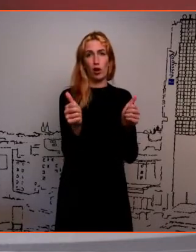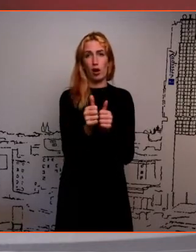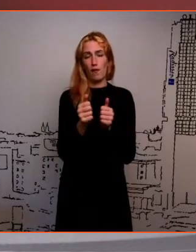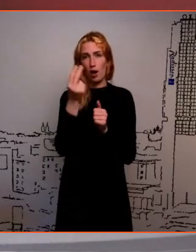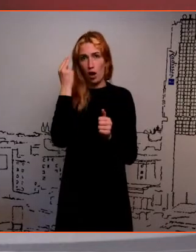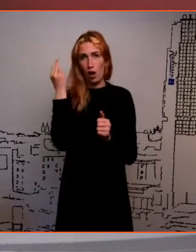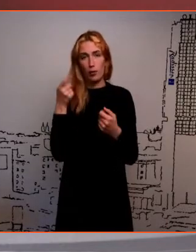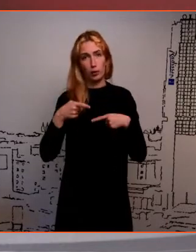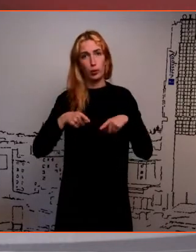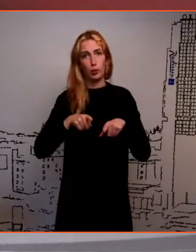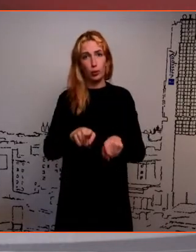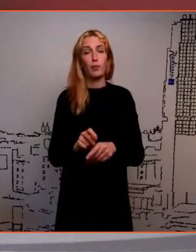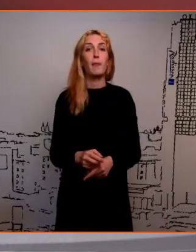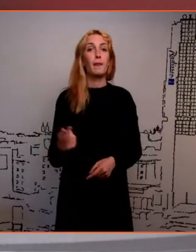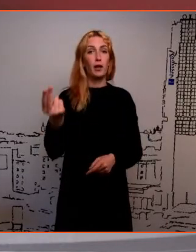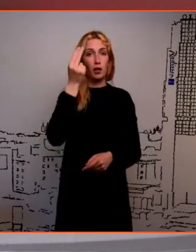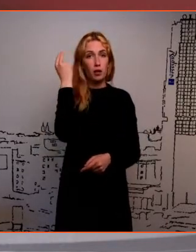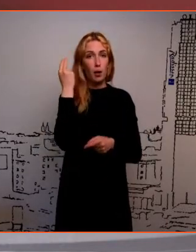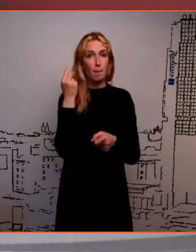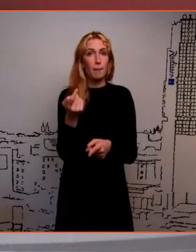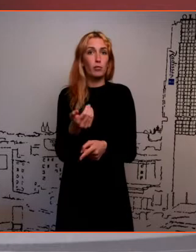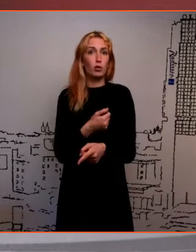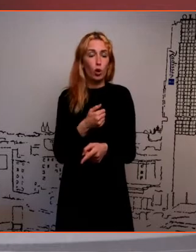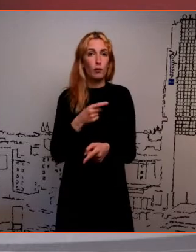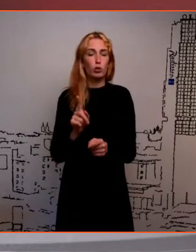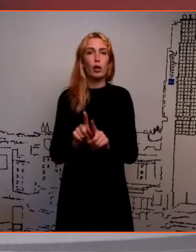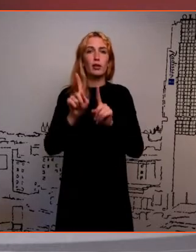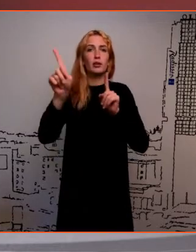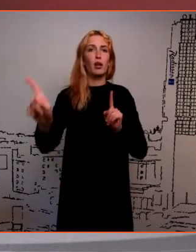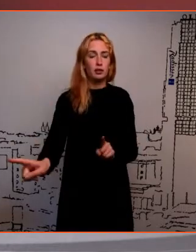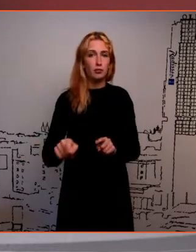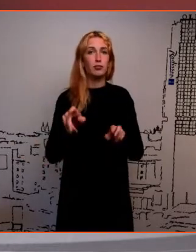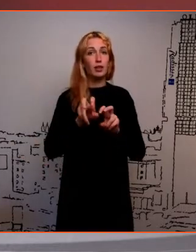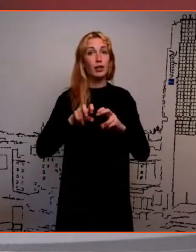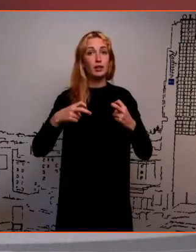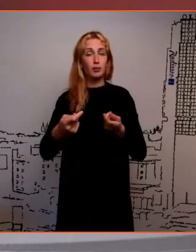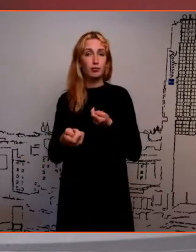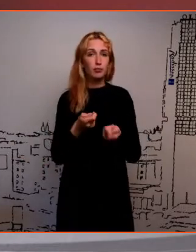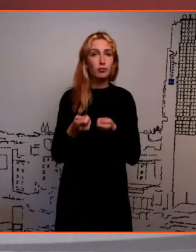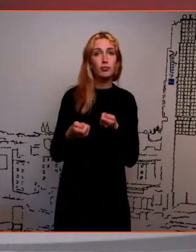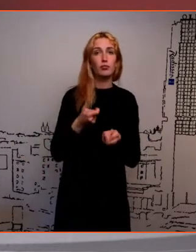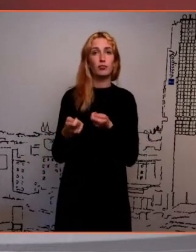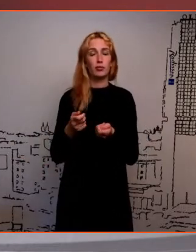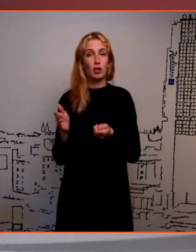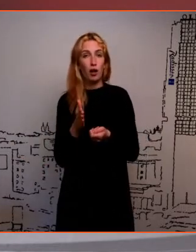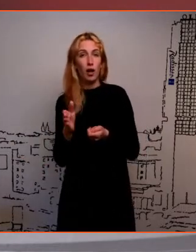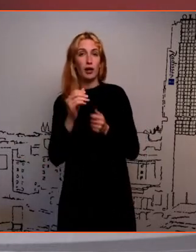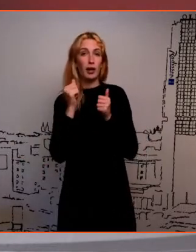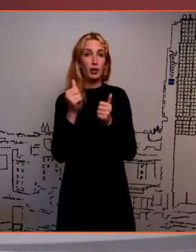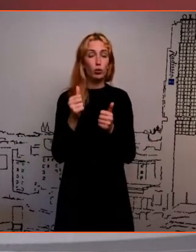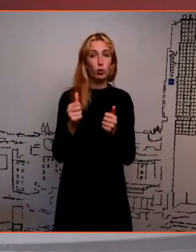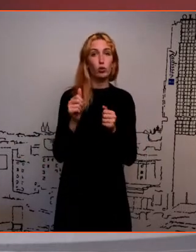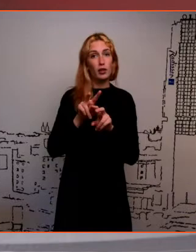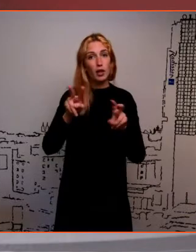Õppimises on rohkem, mis soovi teha seda distantsilt. Korraldades seminare, karjääri ja eduke õppimise teemal on selle aastale